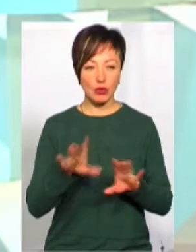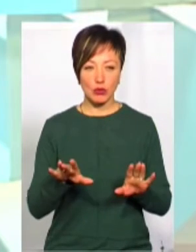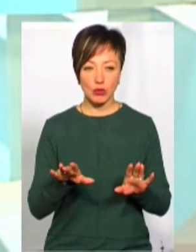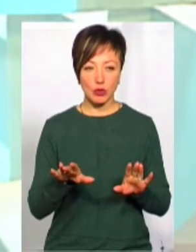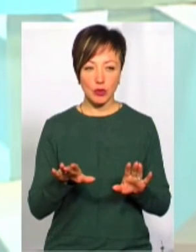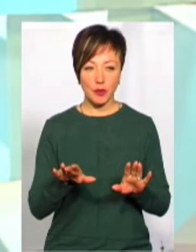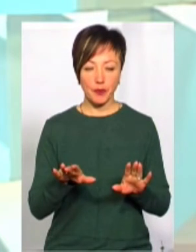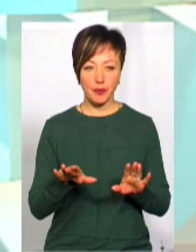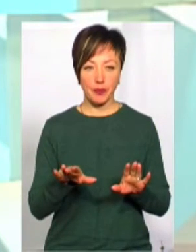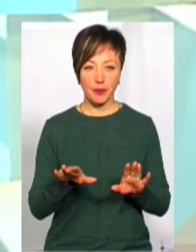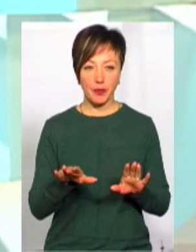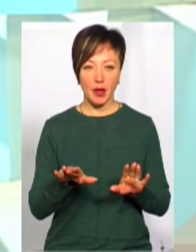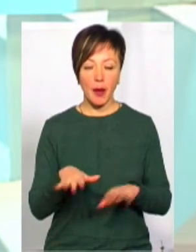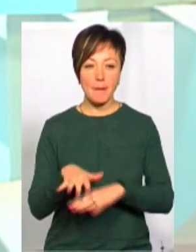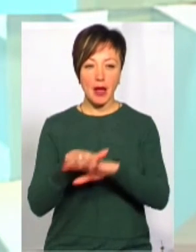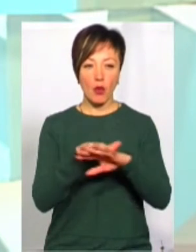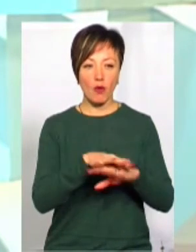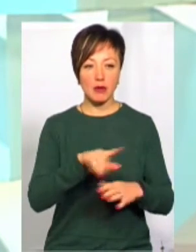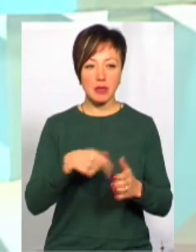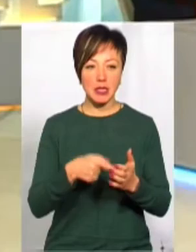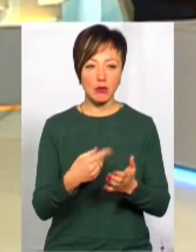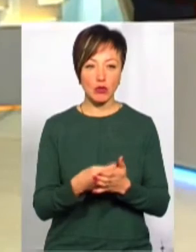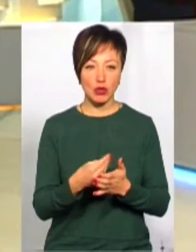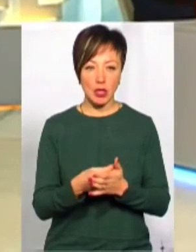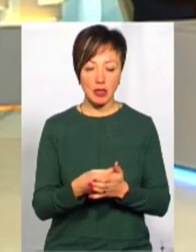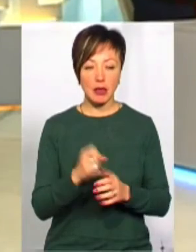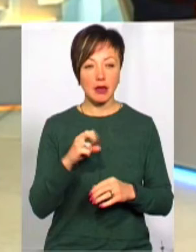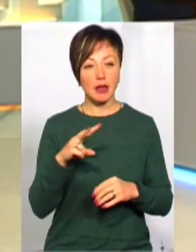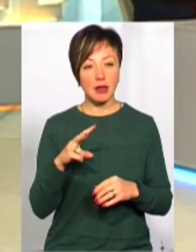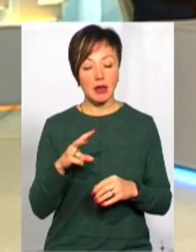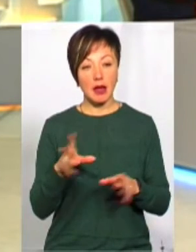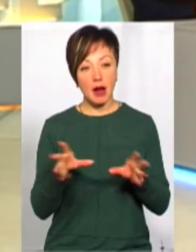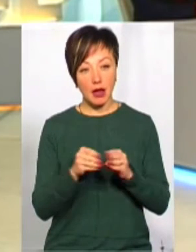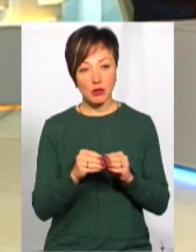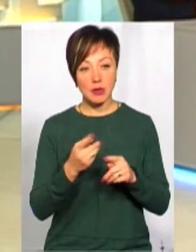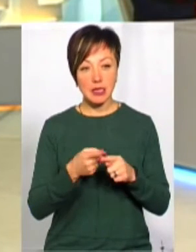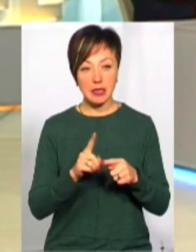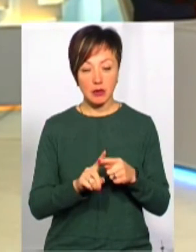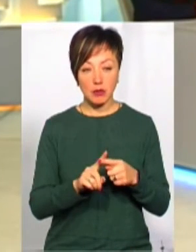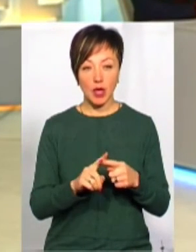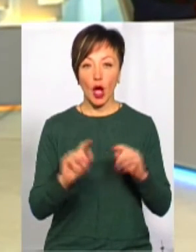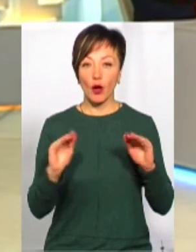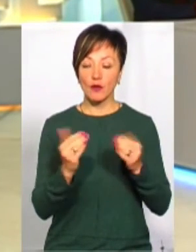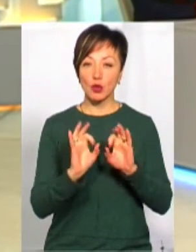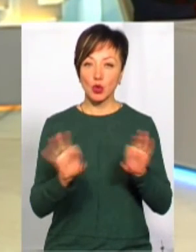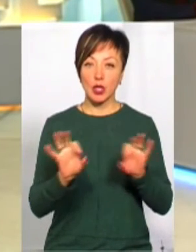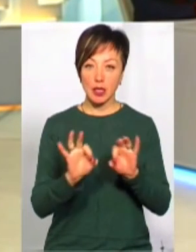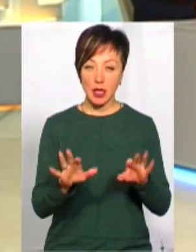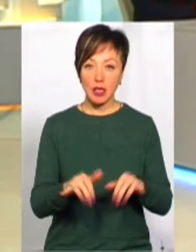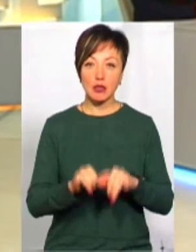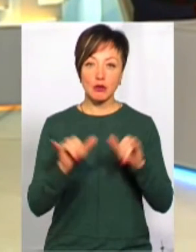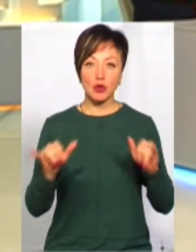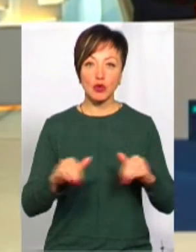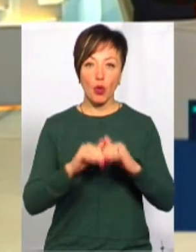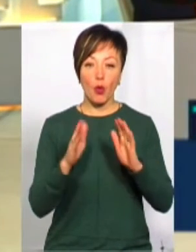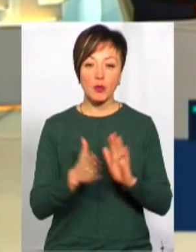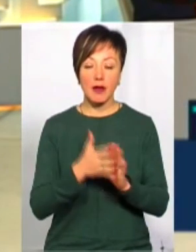перераховуватись в міський бюджет. Разом з тим, так як було в сюжеті зазначено, збільшується